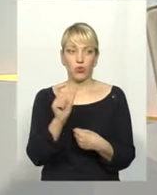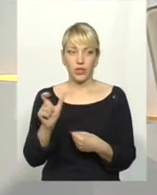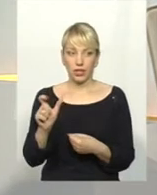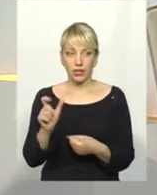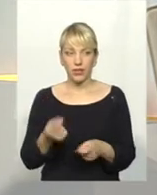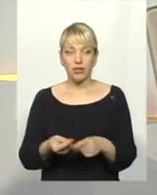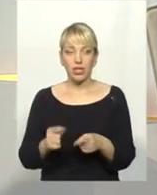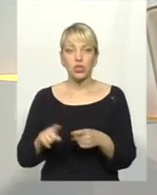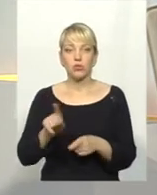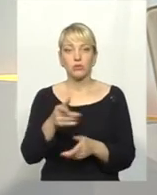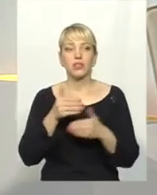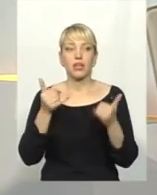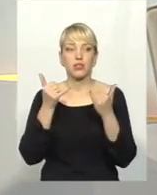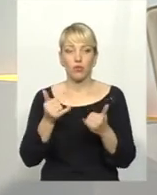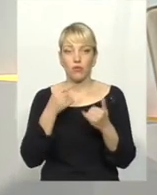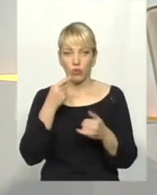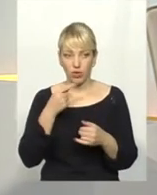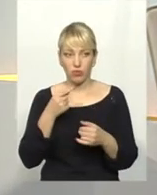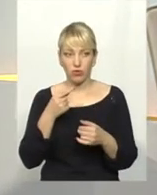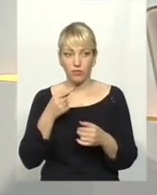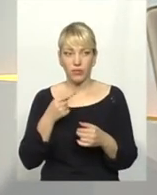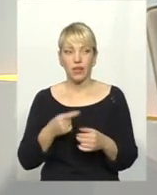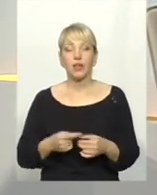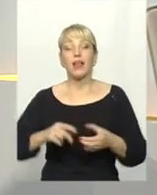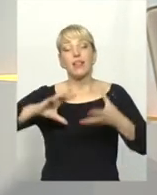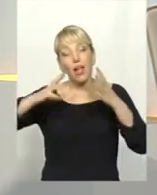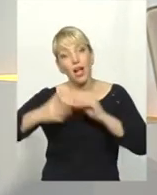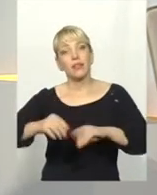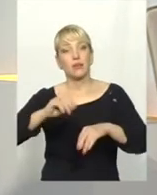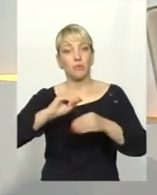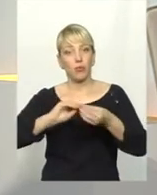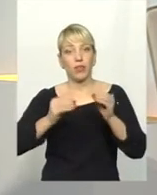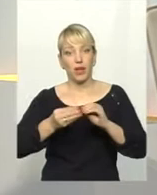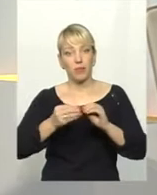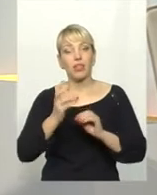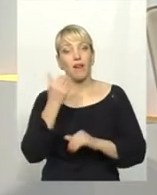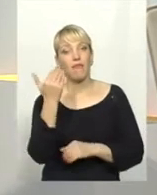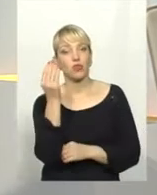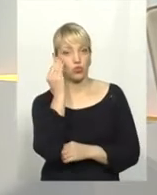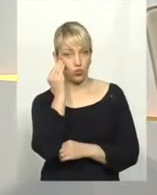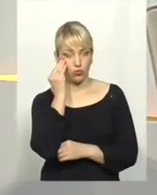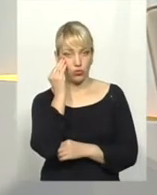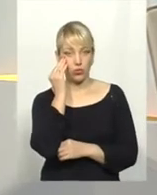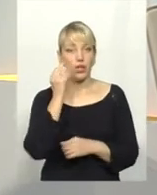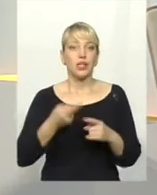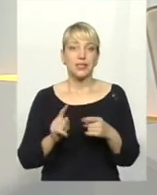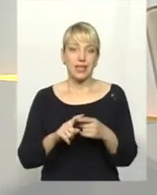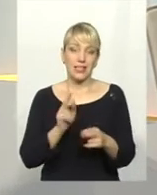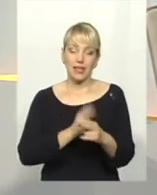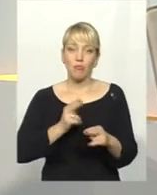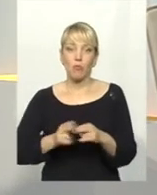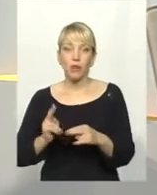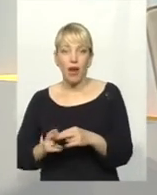напрямку, про який ми сьогодні говоримо, нагальна проблема, на вашу думку. Це запобігання